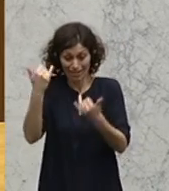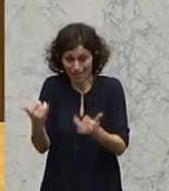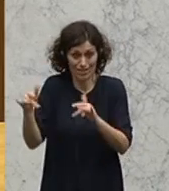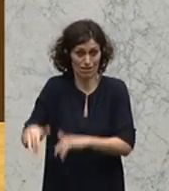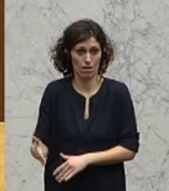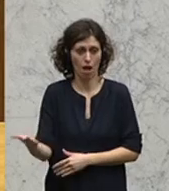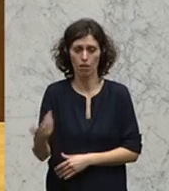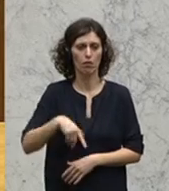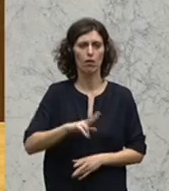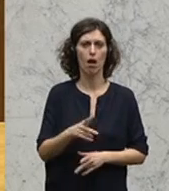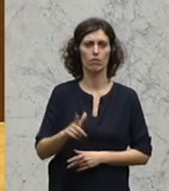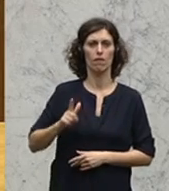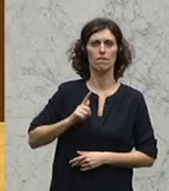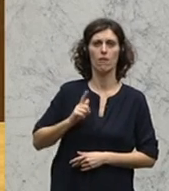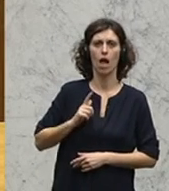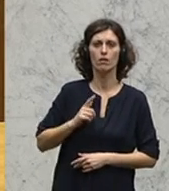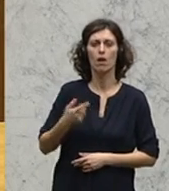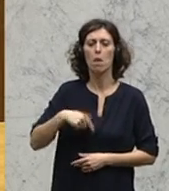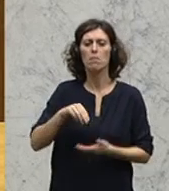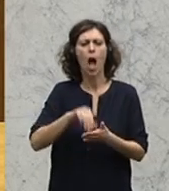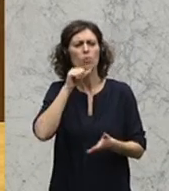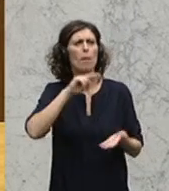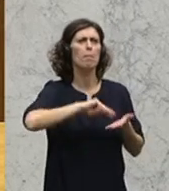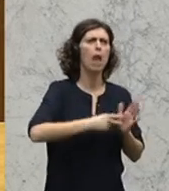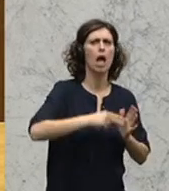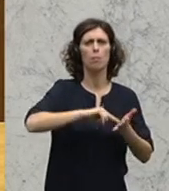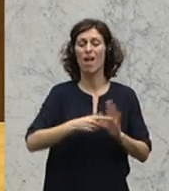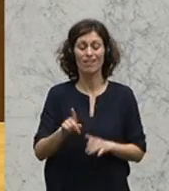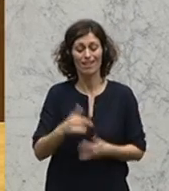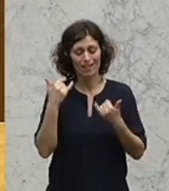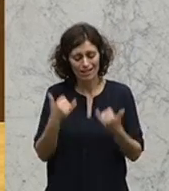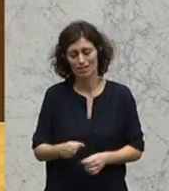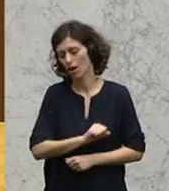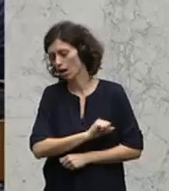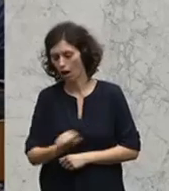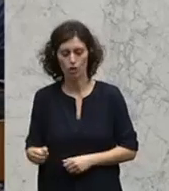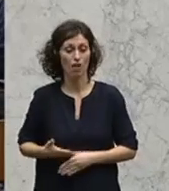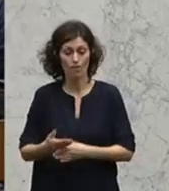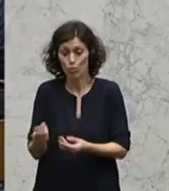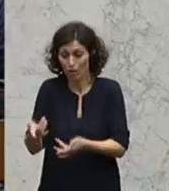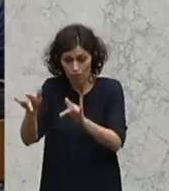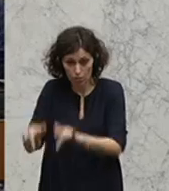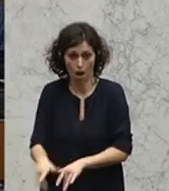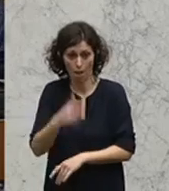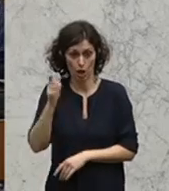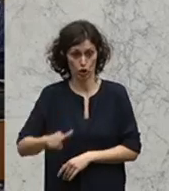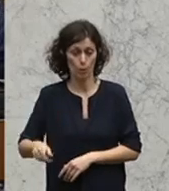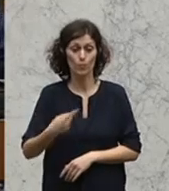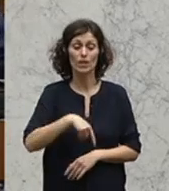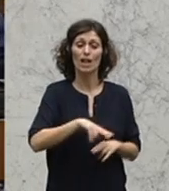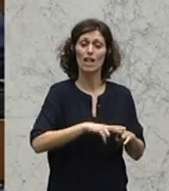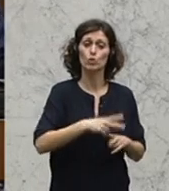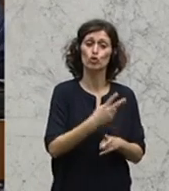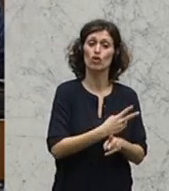da, da kann man nicht warten, da braucht man auch keine Pläne, wir müssen jetzt und rasch helfen, weil die Menschen einfach da sind. Und die nationalstaatlichen